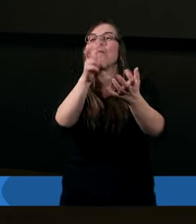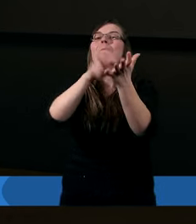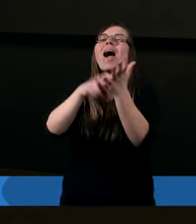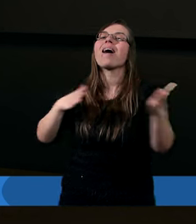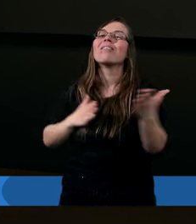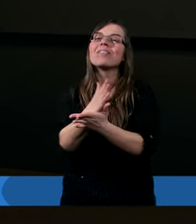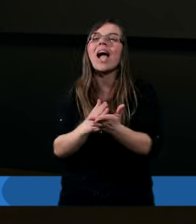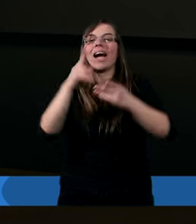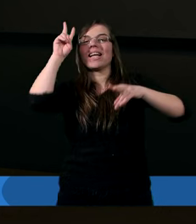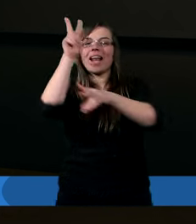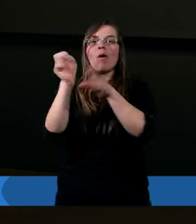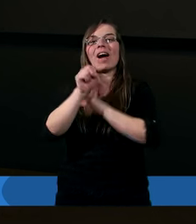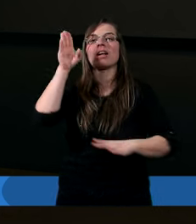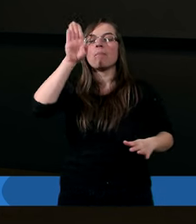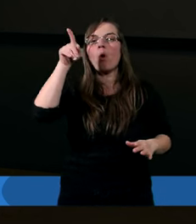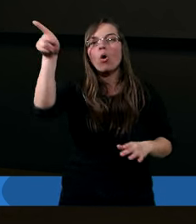brak wiary.